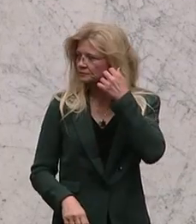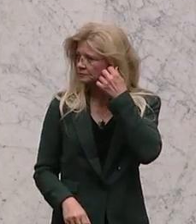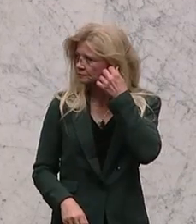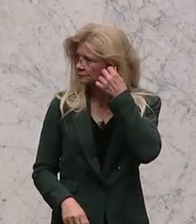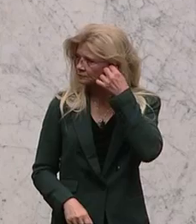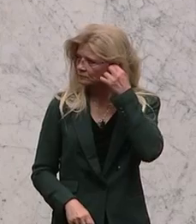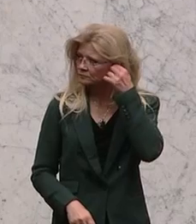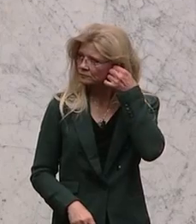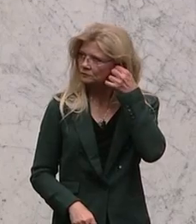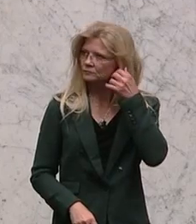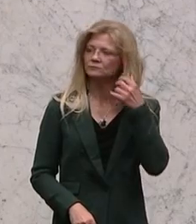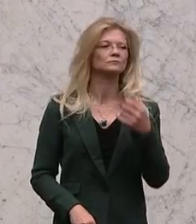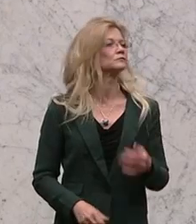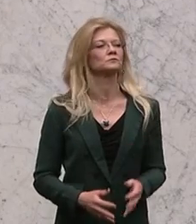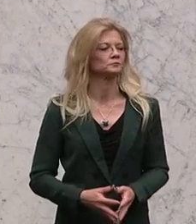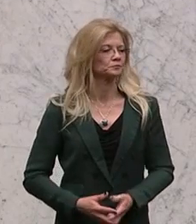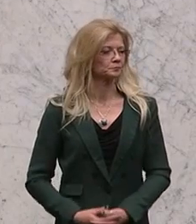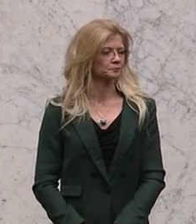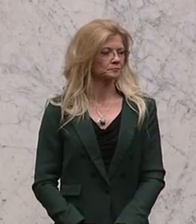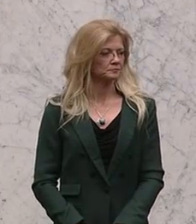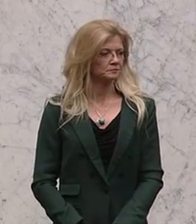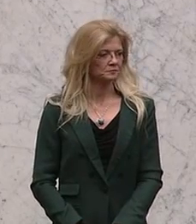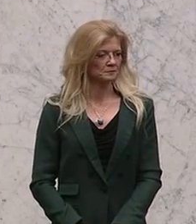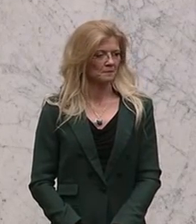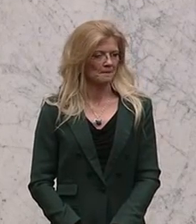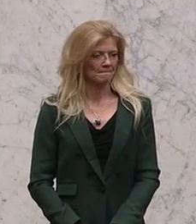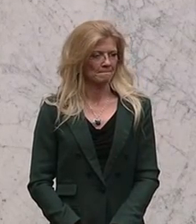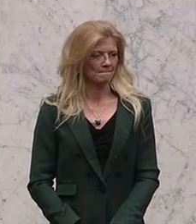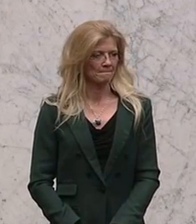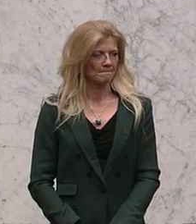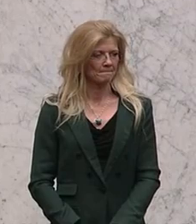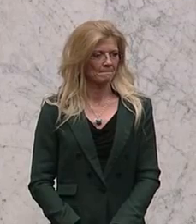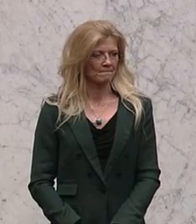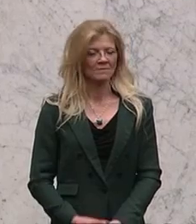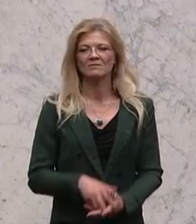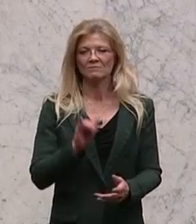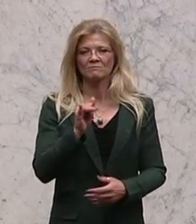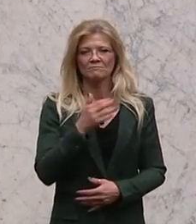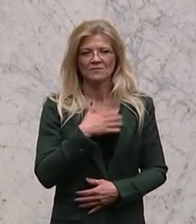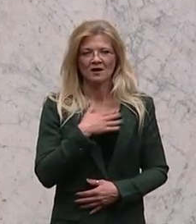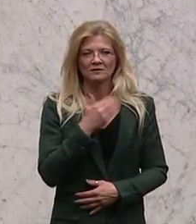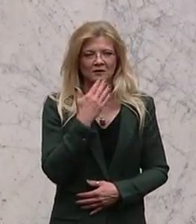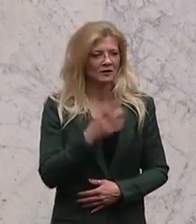Verträge abschließt und so Geld aus Online-Diensten für die Künstlereinnehme, betont Werner Kreuz von der ÖVP. Dankeschön. Dankeschön. Dankeschön. Dankeschön.